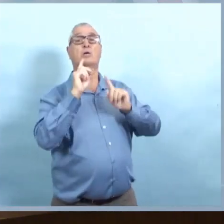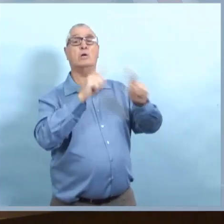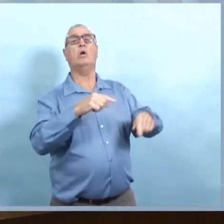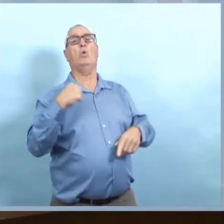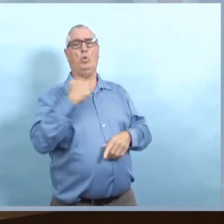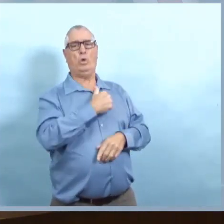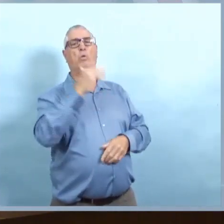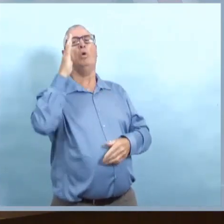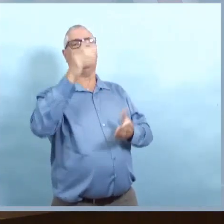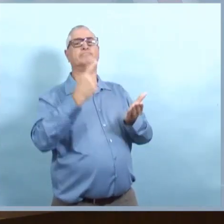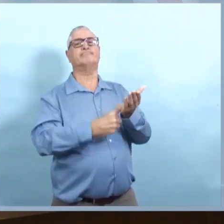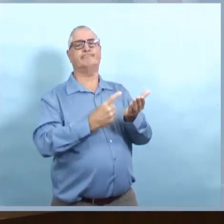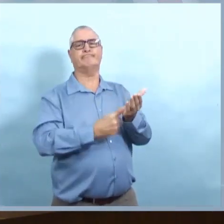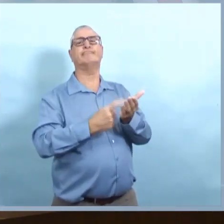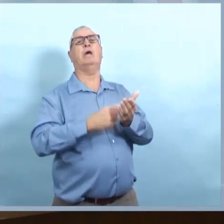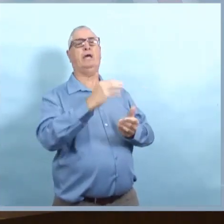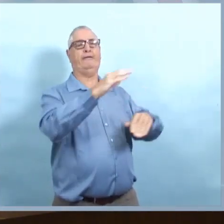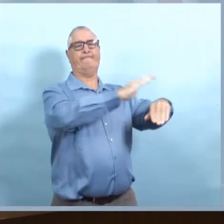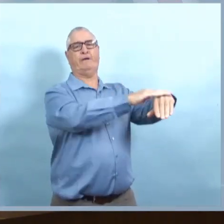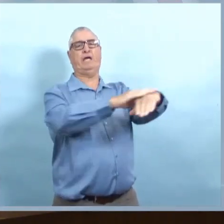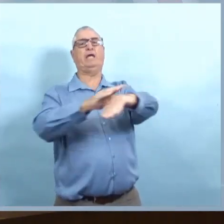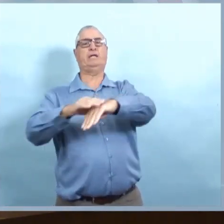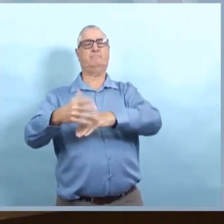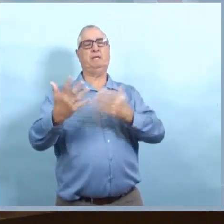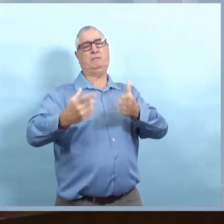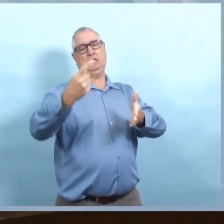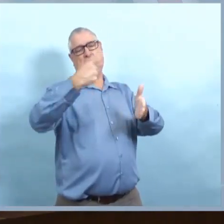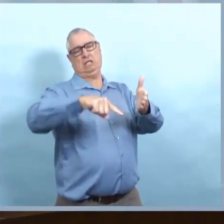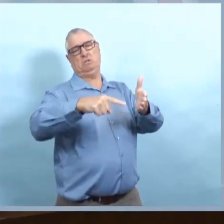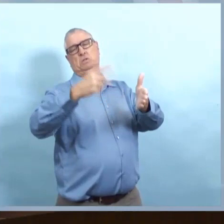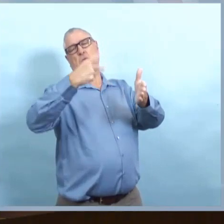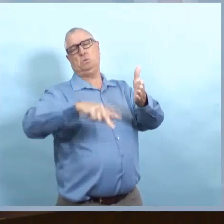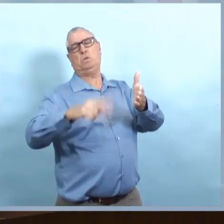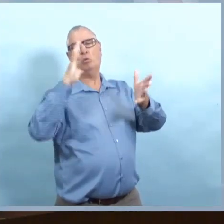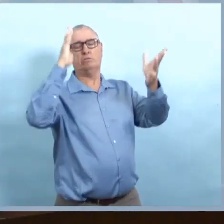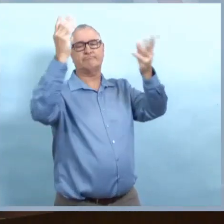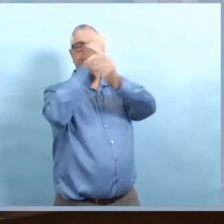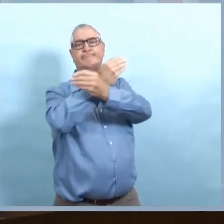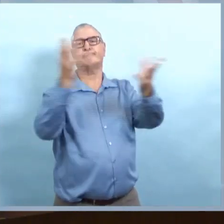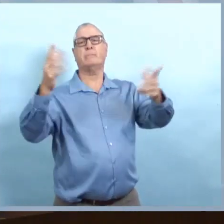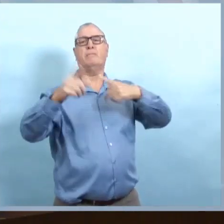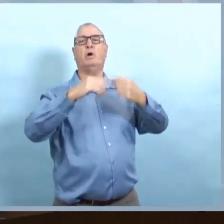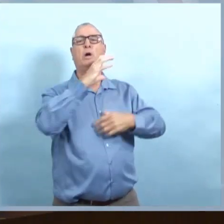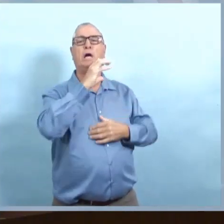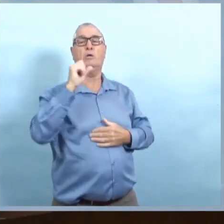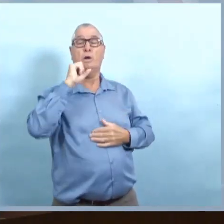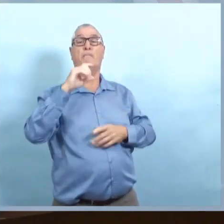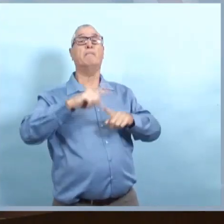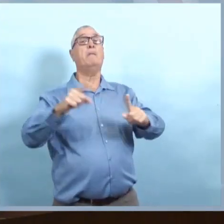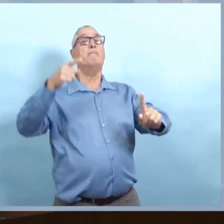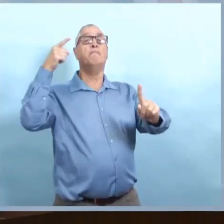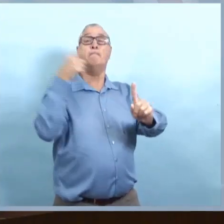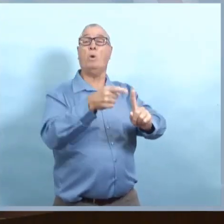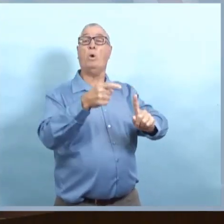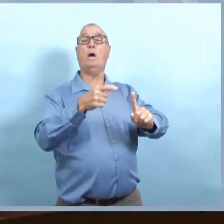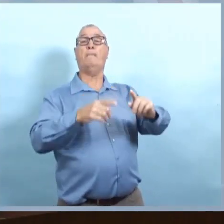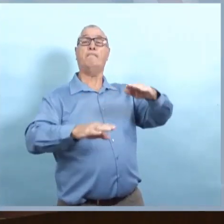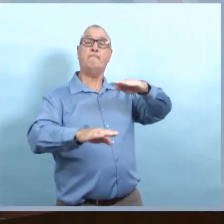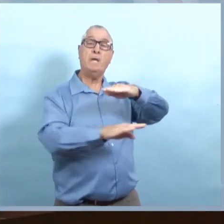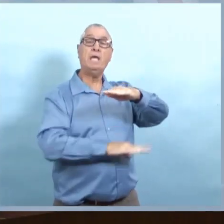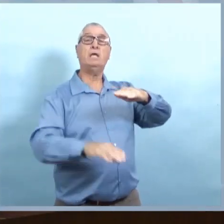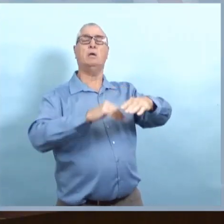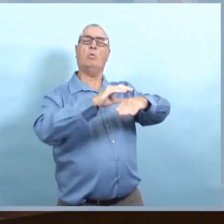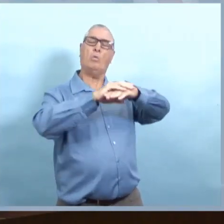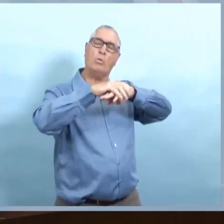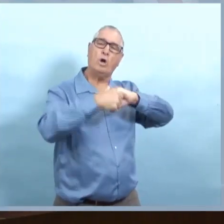nuire à la capacité de faire du porte-à-porte? Nous allons fournir des directives précises là-dessus dans les semaines à